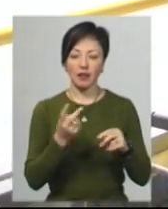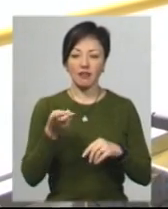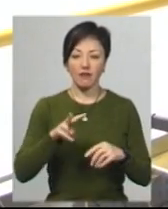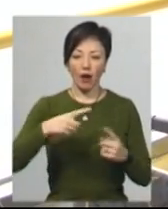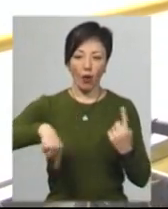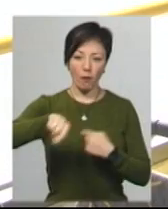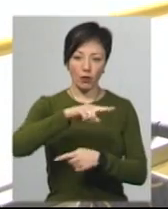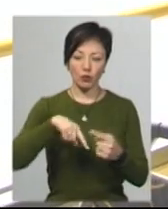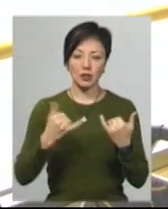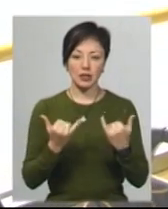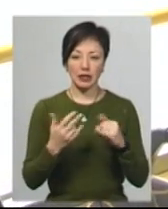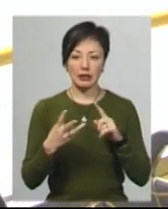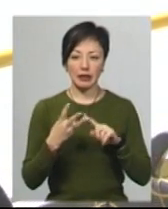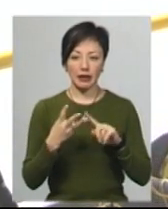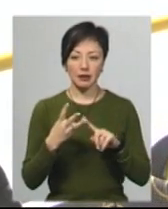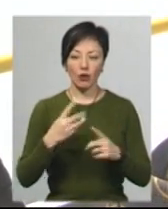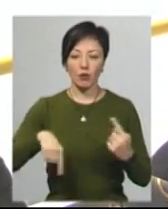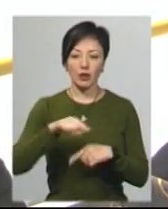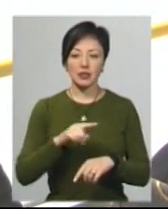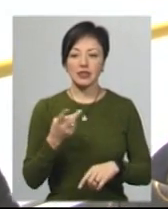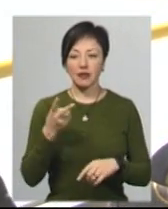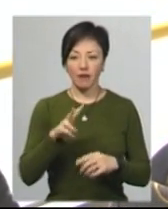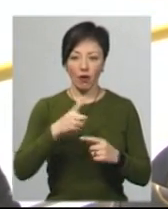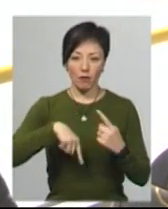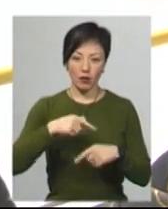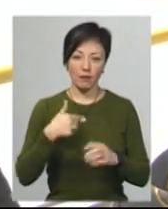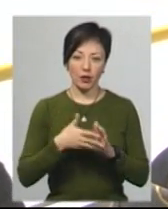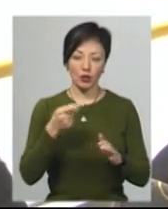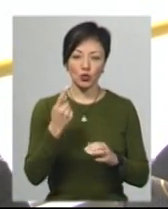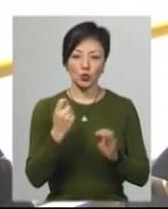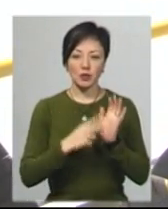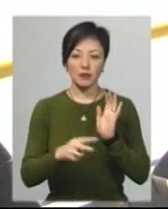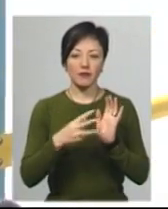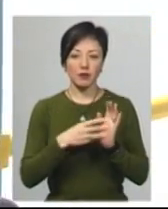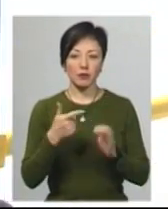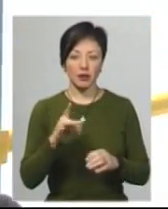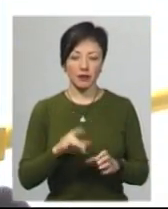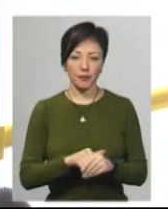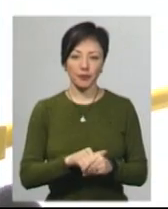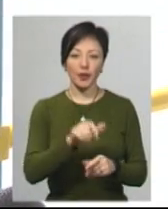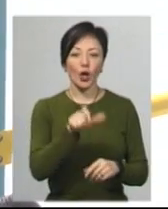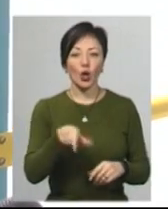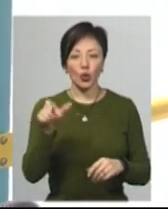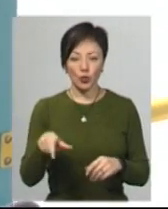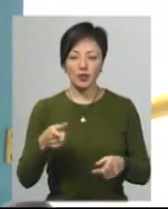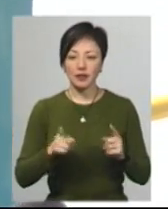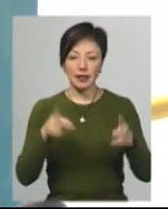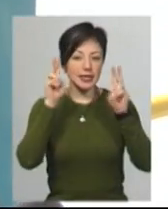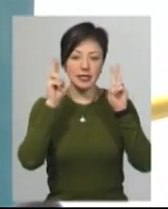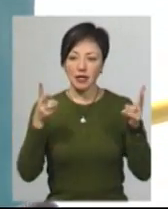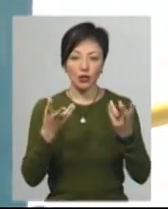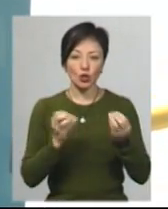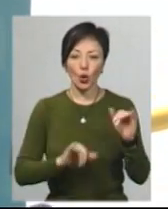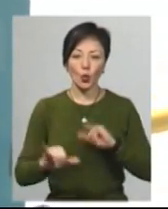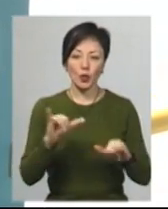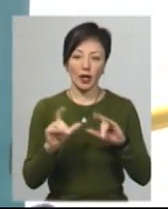оборота. Їдемо зараз на третій оборот. За два оборота я продала на 178 гривень. Люди, звісно, не знають ще,